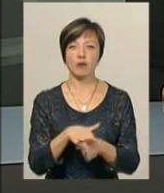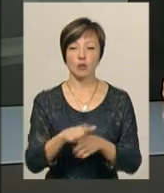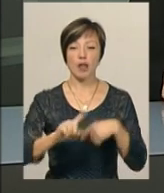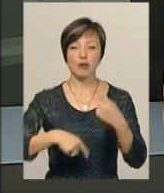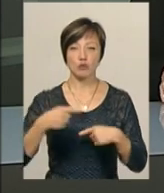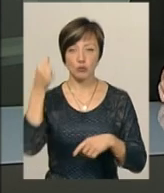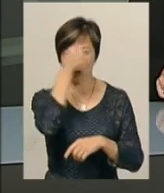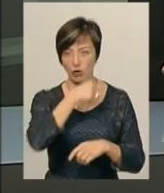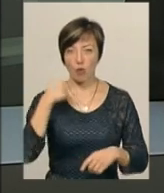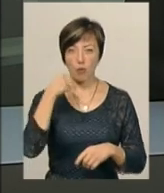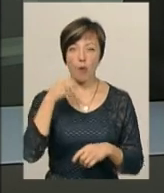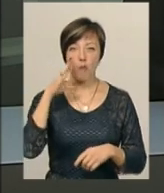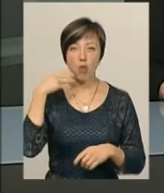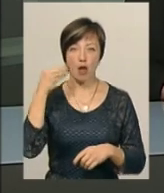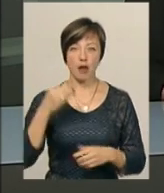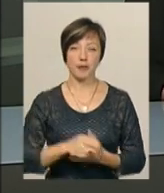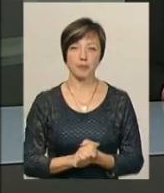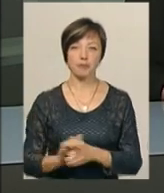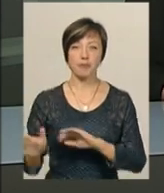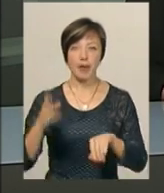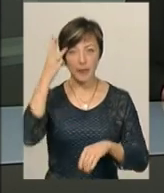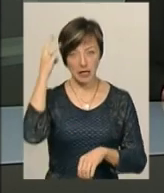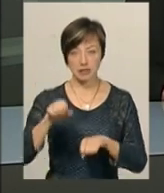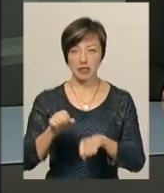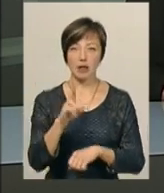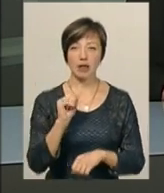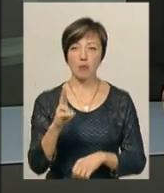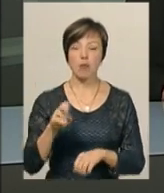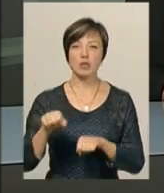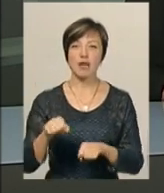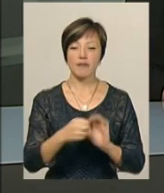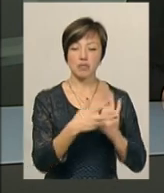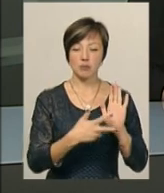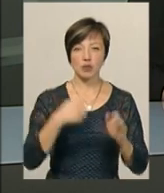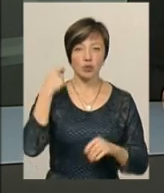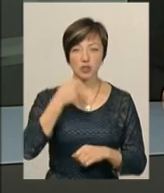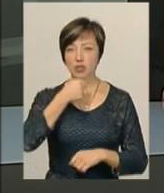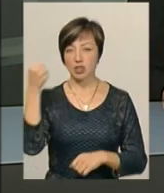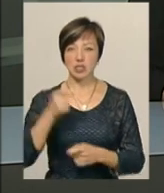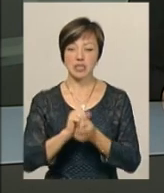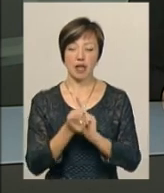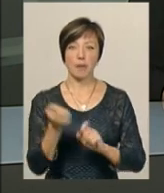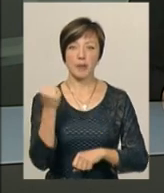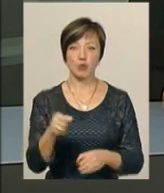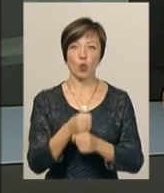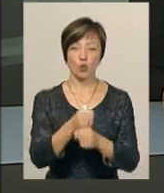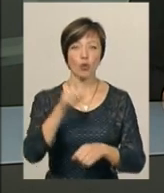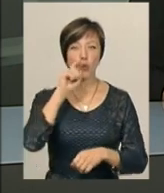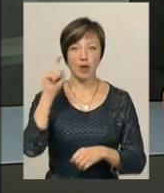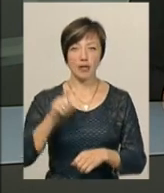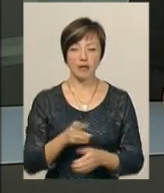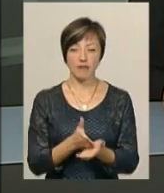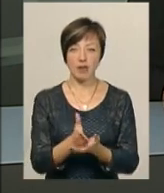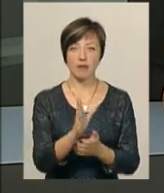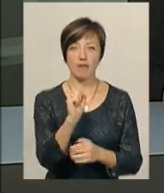наступного року у Болгарії. Хмельницькі кікбоксери віком від 18 років і старші стали переможцями Кубку України у